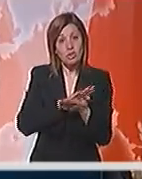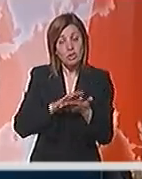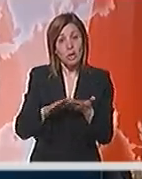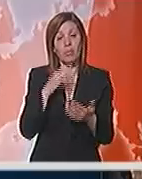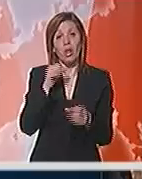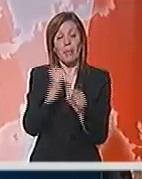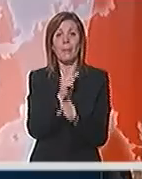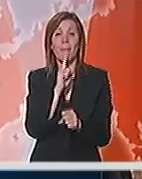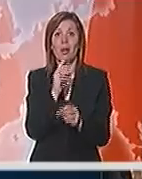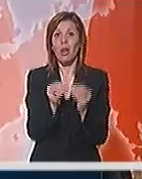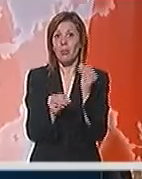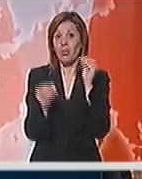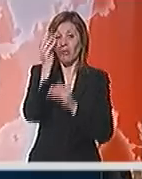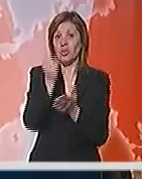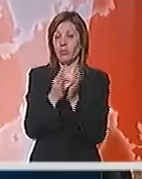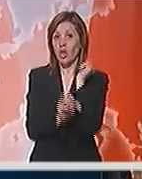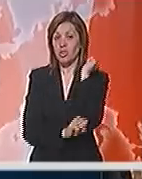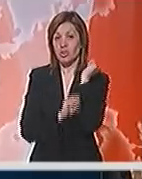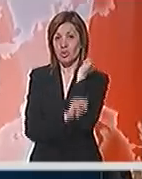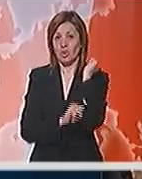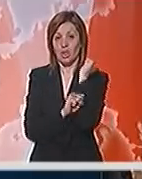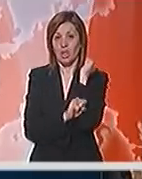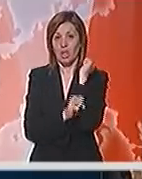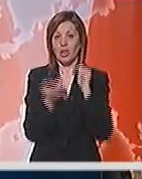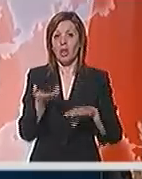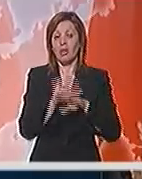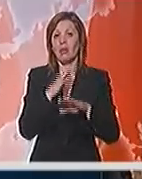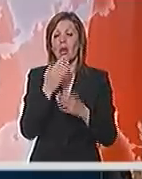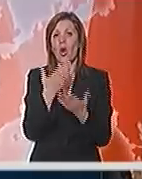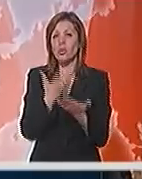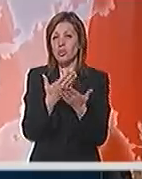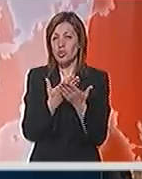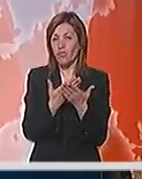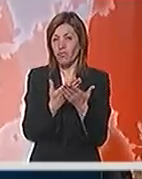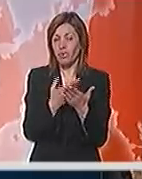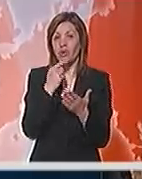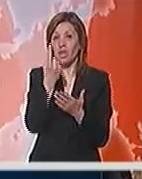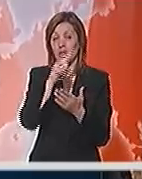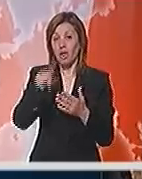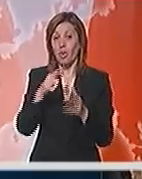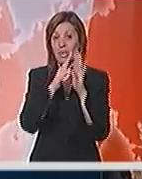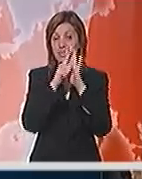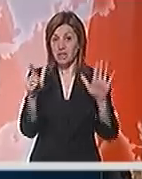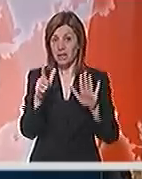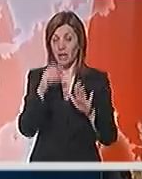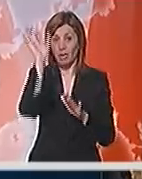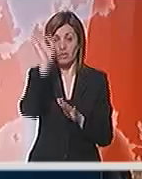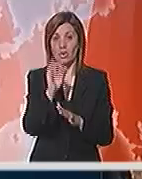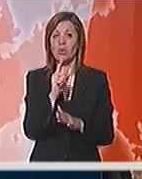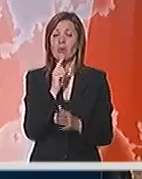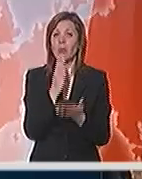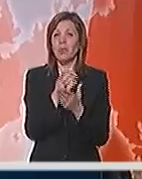ipak malo povećali broj studenta na osnovim studijama za 1.17 koji će biti